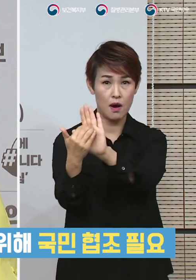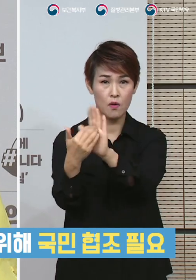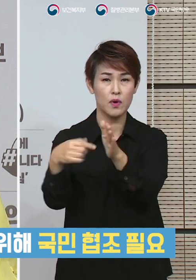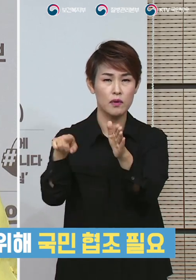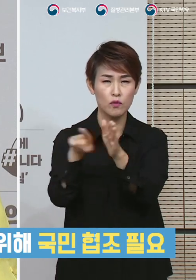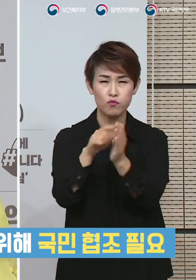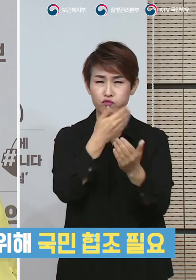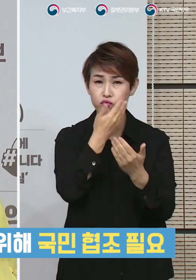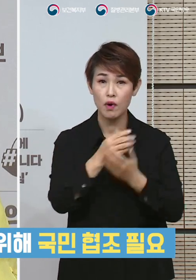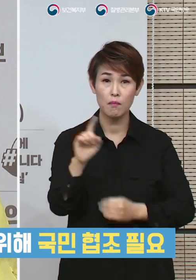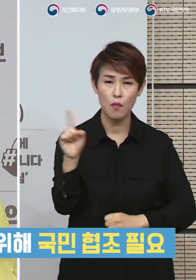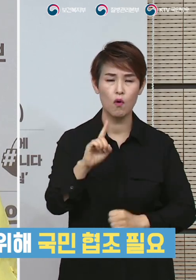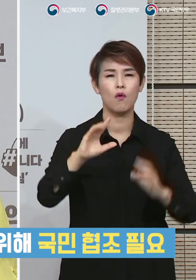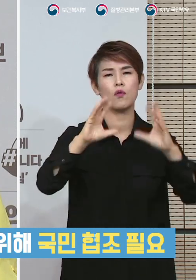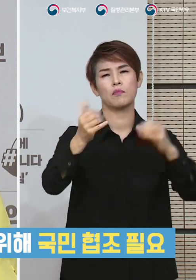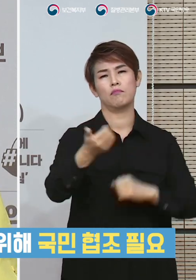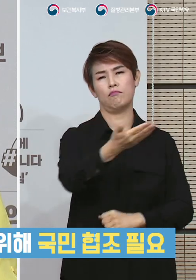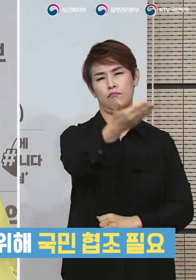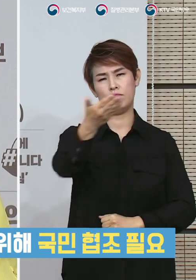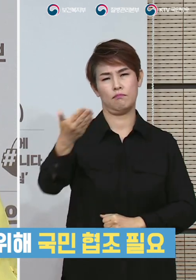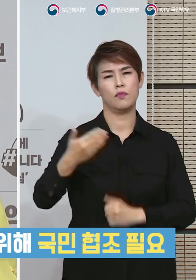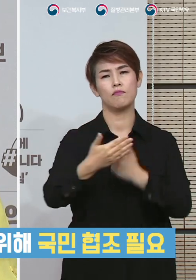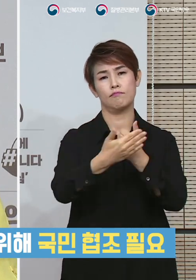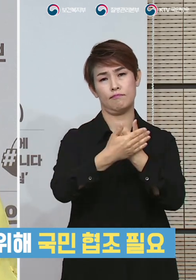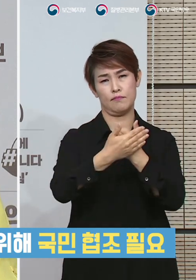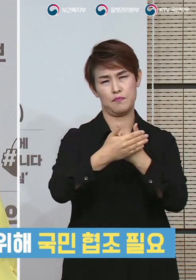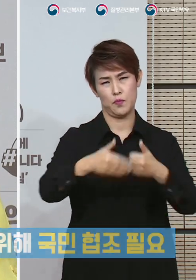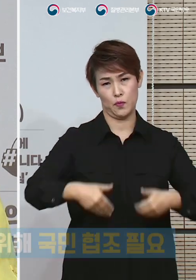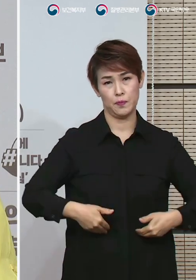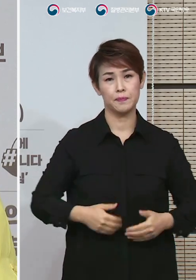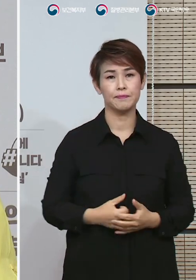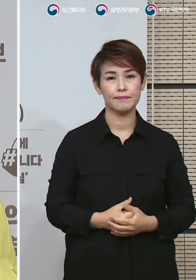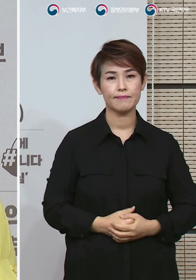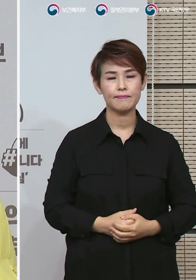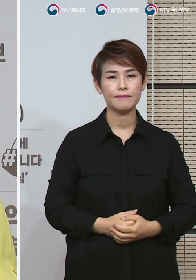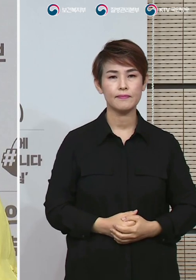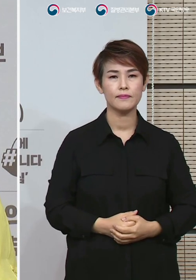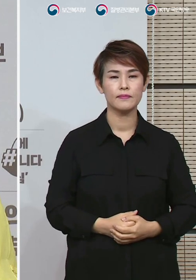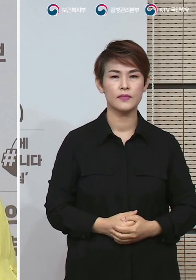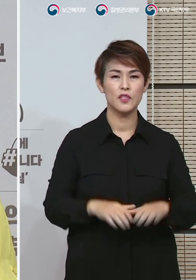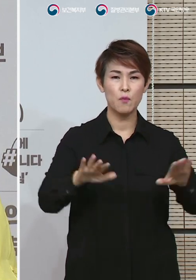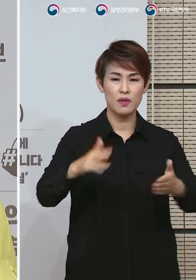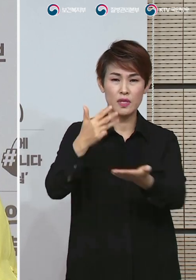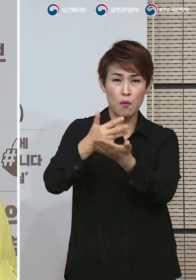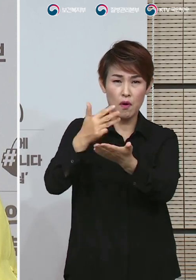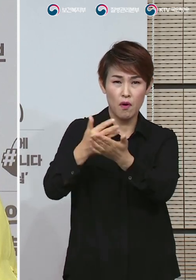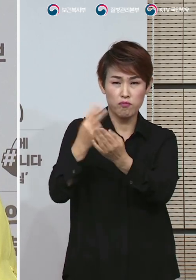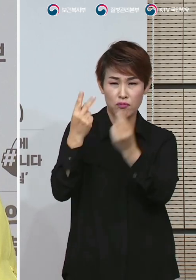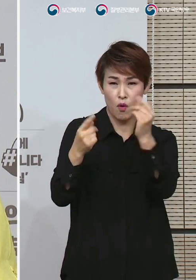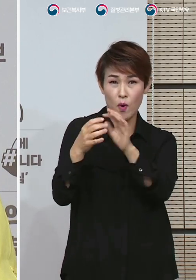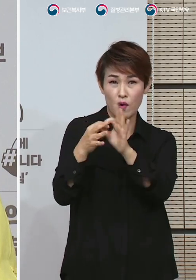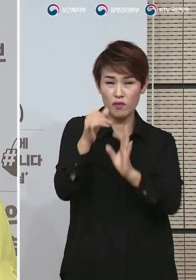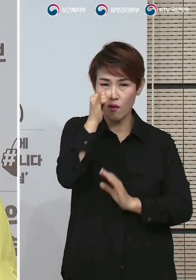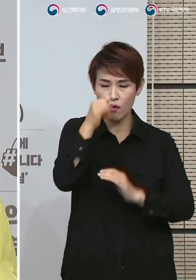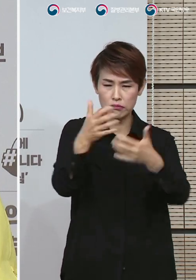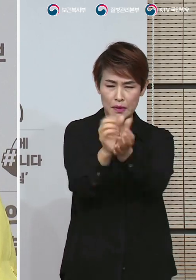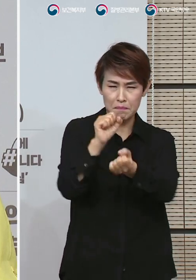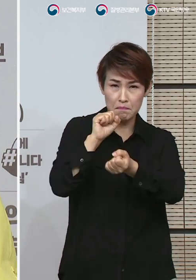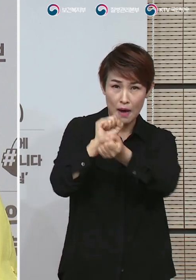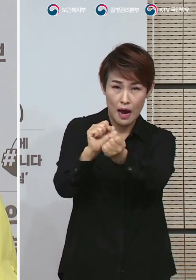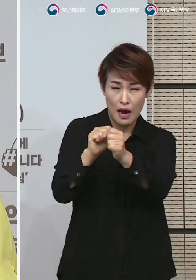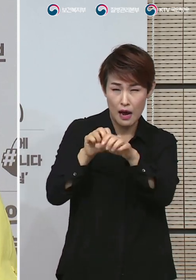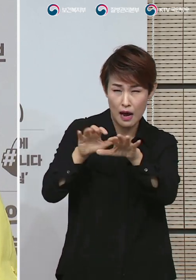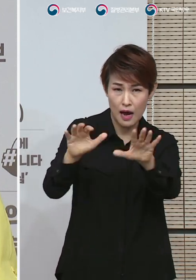무엇보다 중요한 것은 국민 여러분들의 협조입니다. 이번 이태원클럽과 관련한 집단 감염 확산을